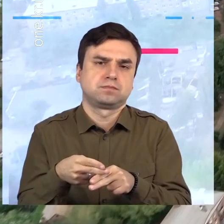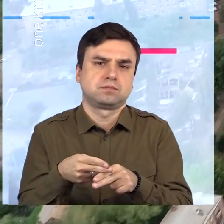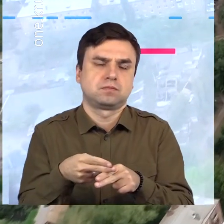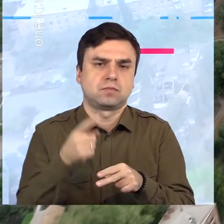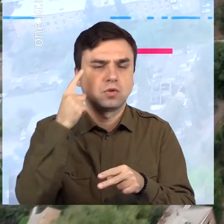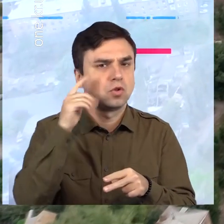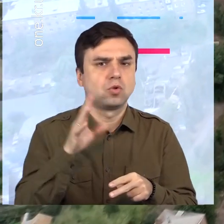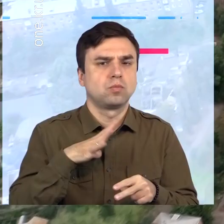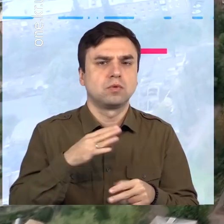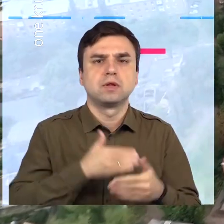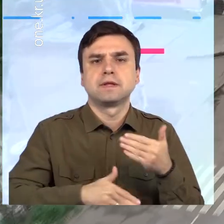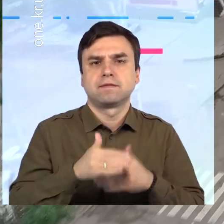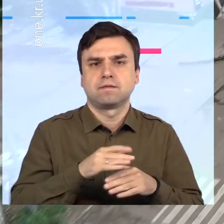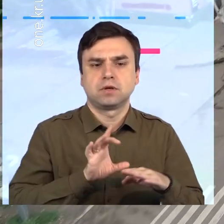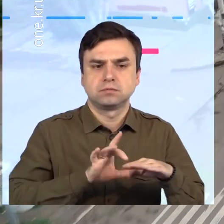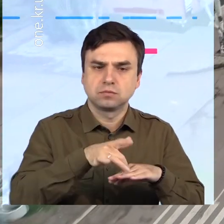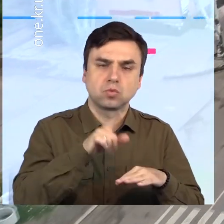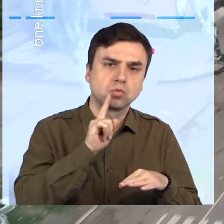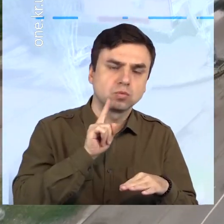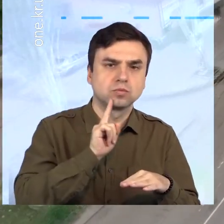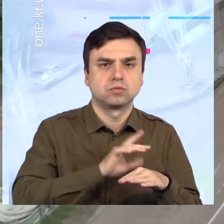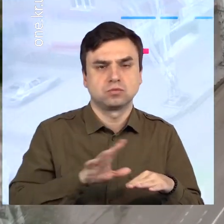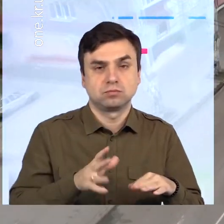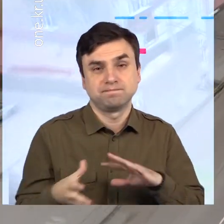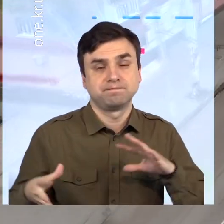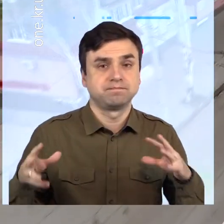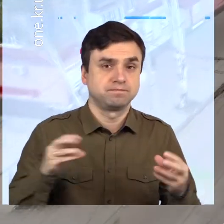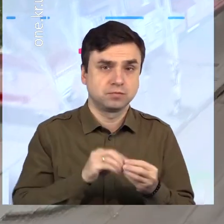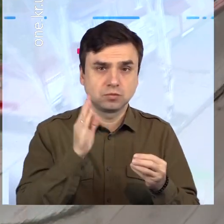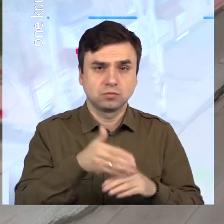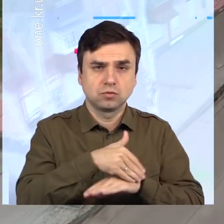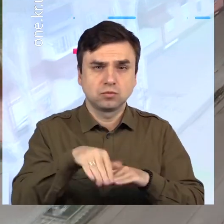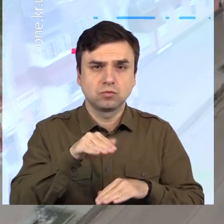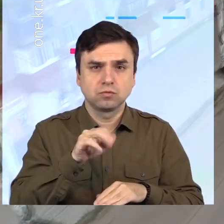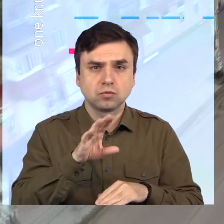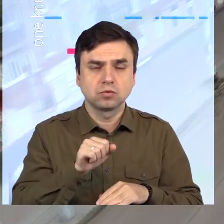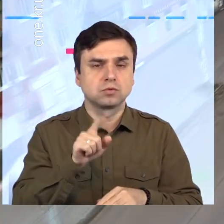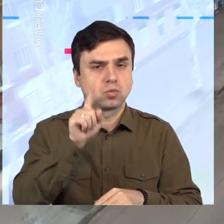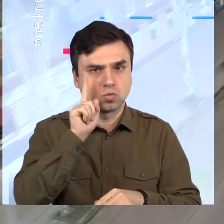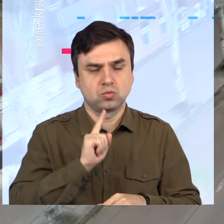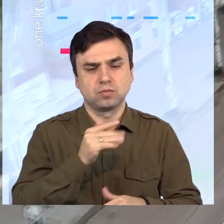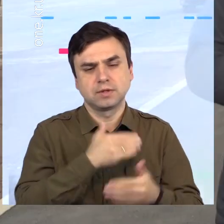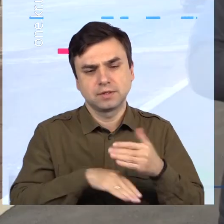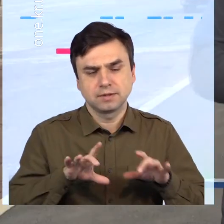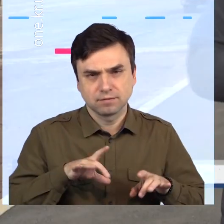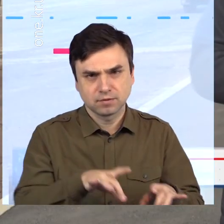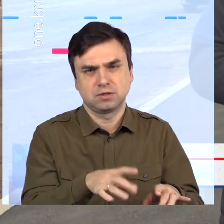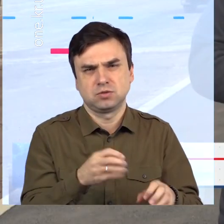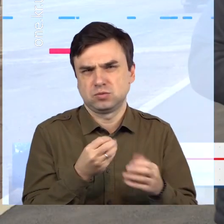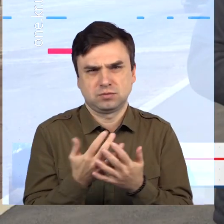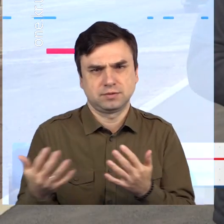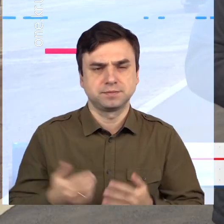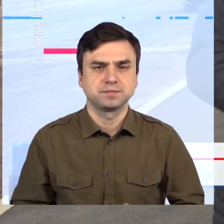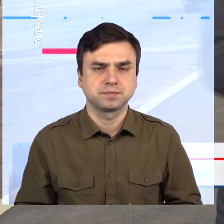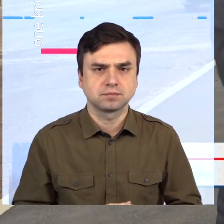завершенні робіт, вулиця Едуарда Фукса має стати дійсно безбар'єрною та зручною, так і для усіх мешканців та гостей міста. Я хотів би